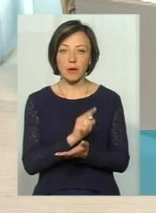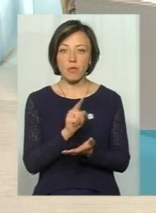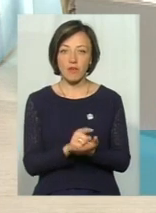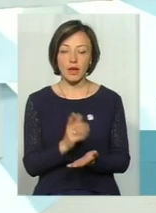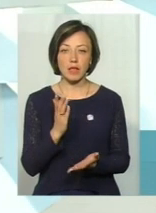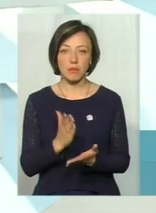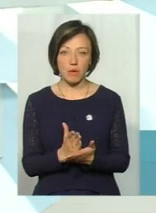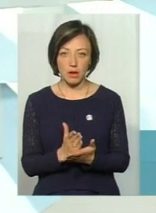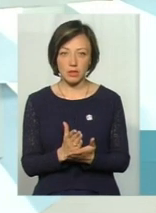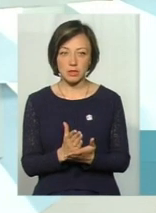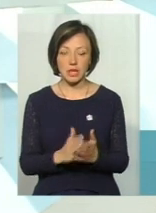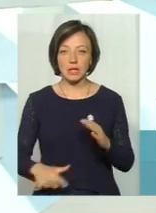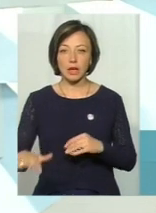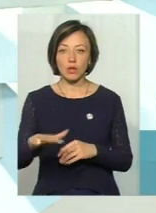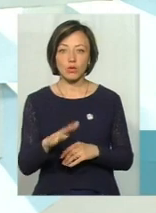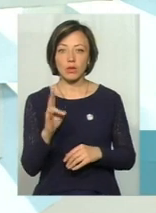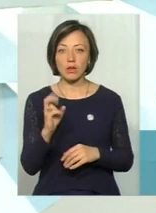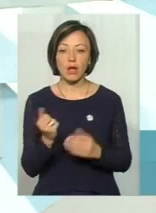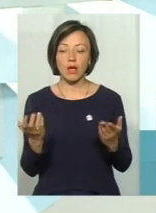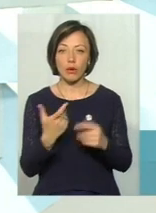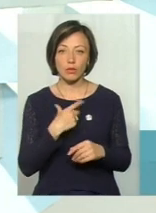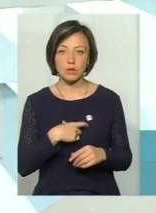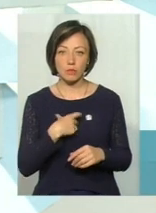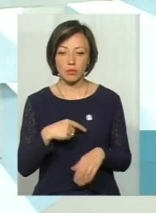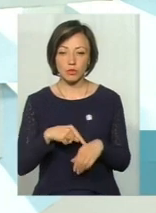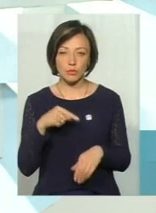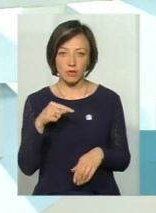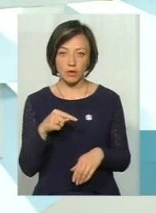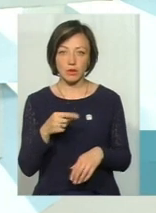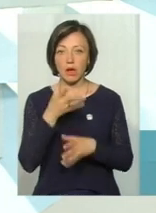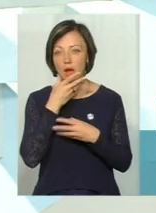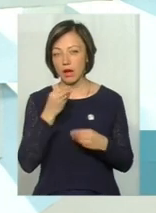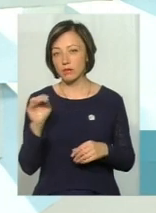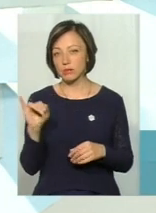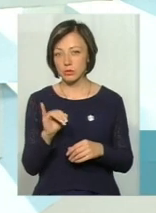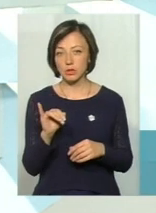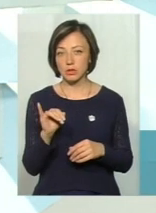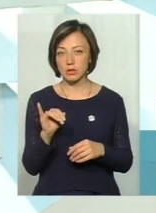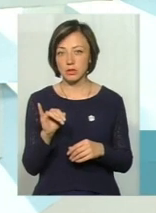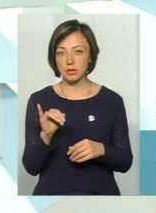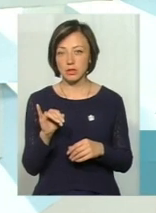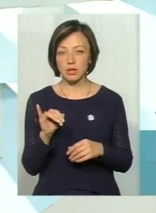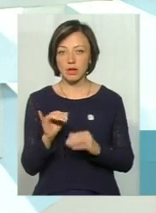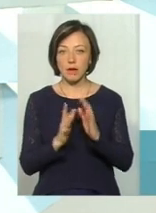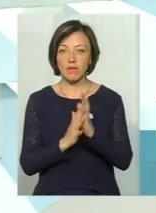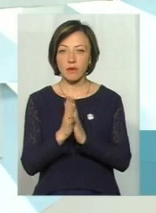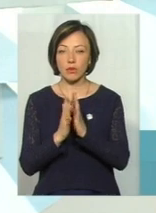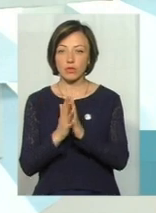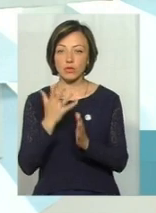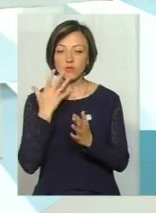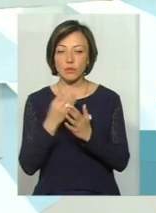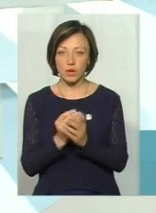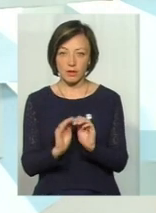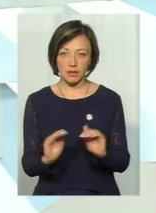мати ту територію, на яку вони себе почувають гарно, і вирощують своїх